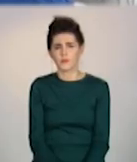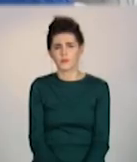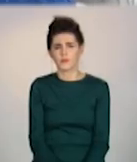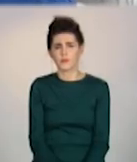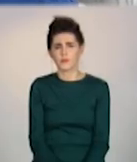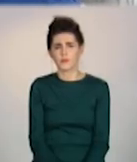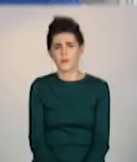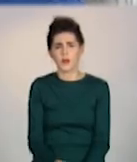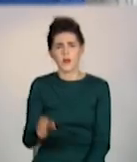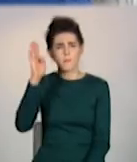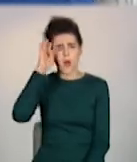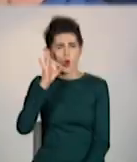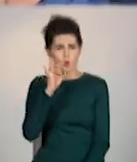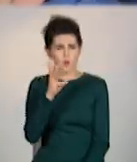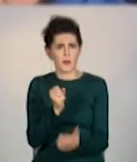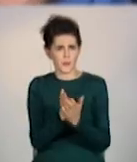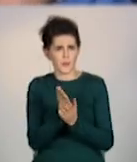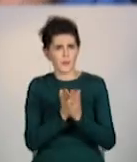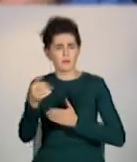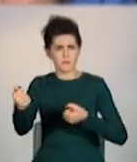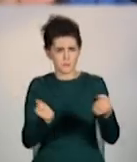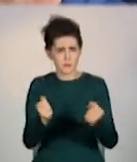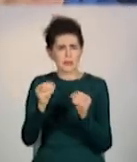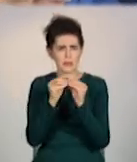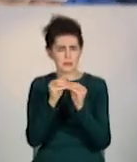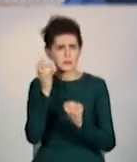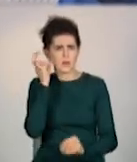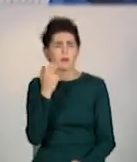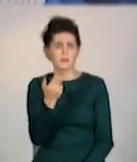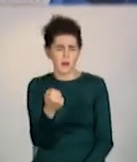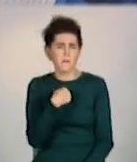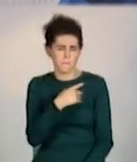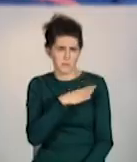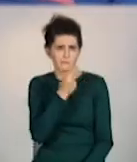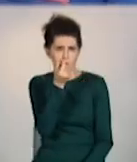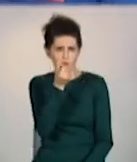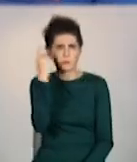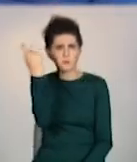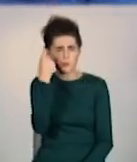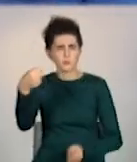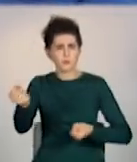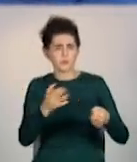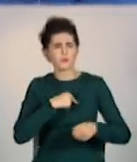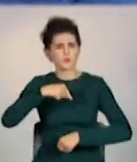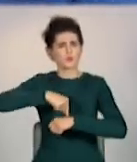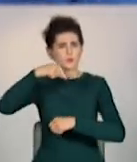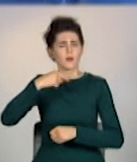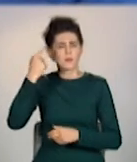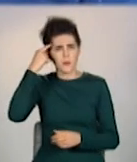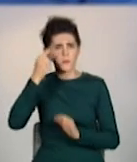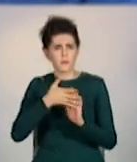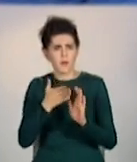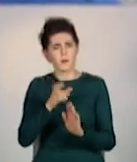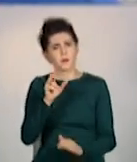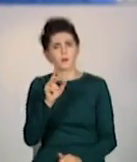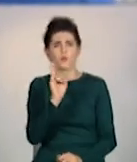Роман за кермом уже 10 років не приховує. Було й таке, що їздив на підпитку. Тепер розуміє, добре, що в тій ситуації ніхто